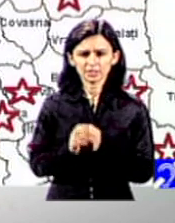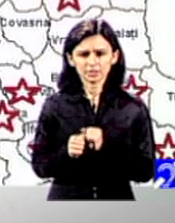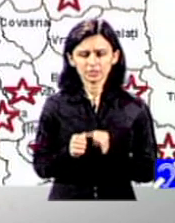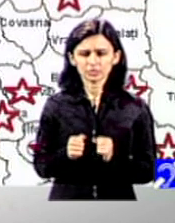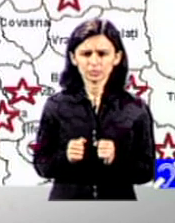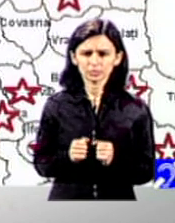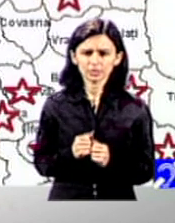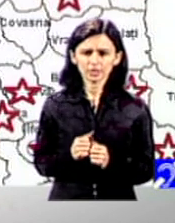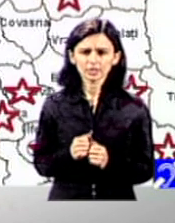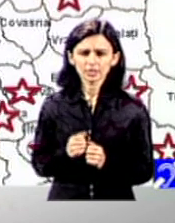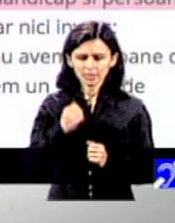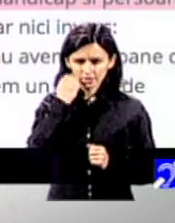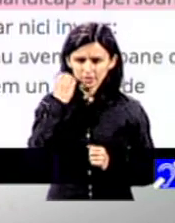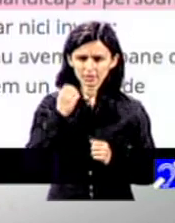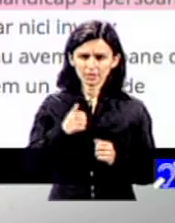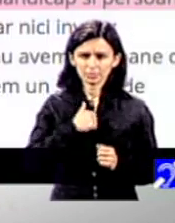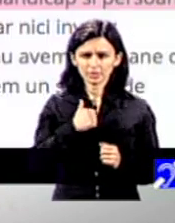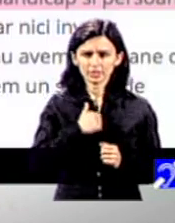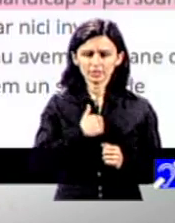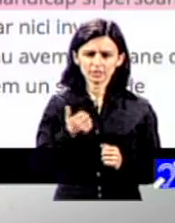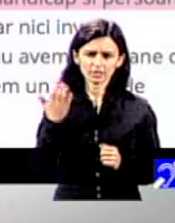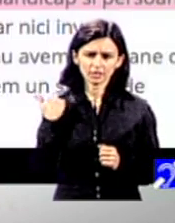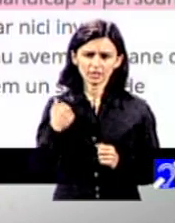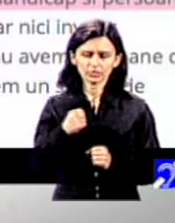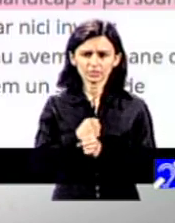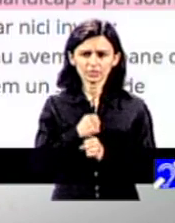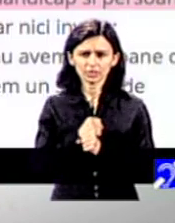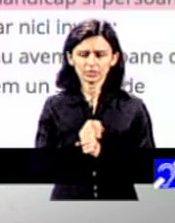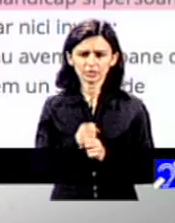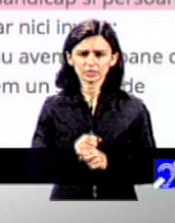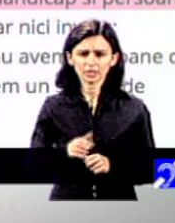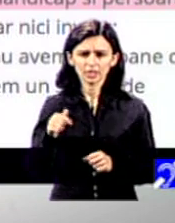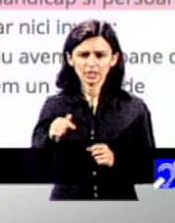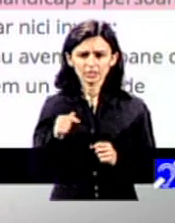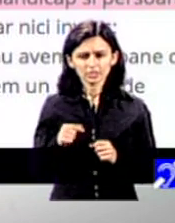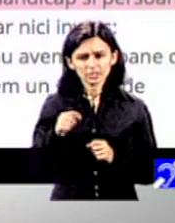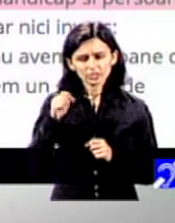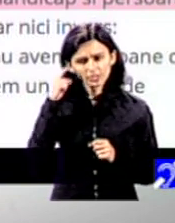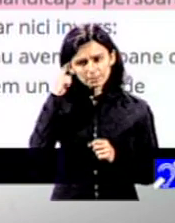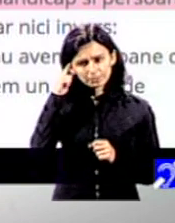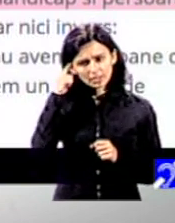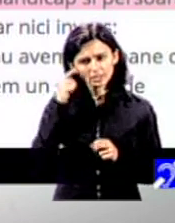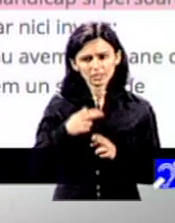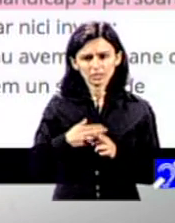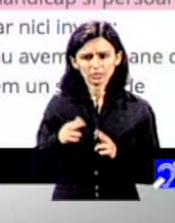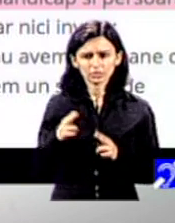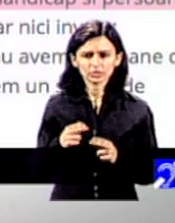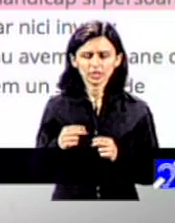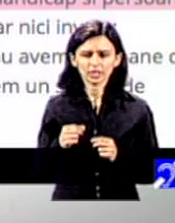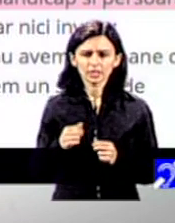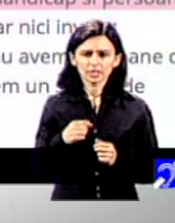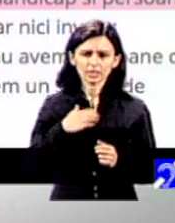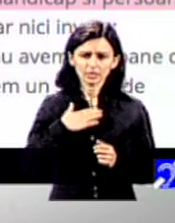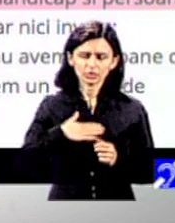pe măsură ce privatizările erau făcute. Cam aici e și logica legată de DGSPC-uri. Mie mi se pare că voința